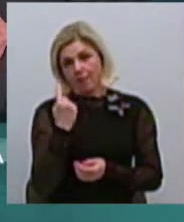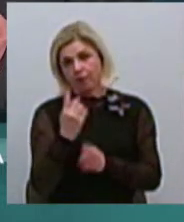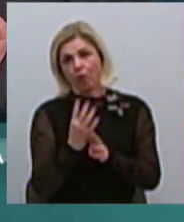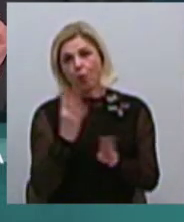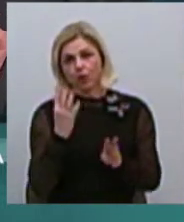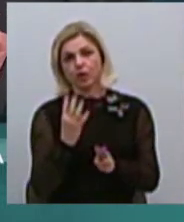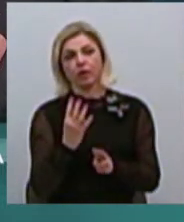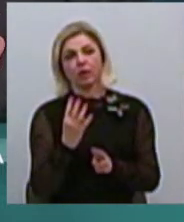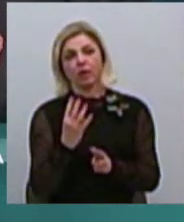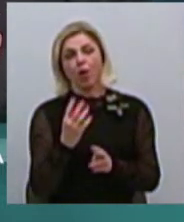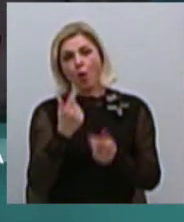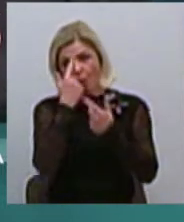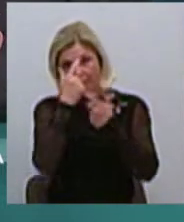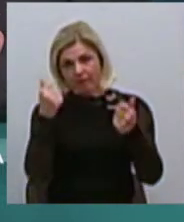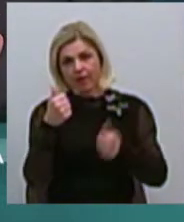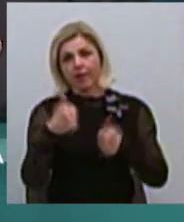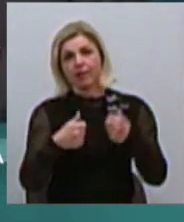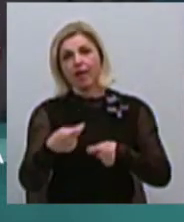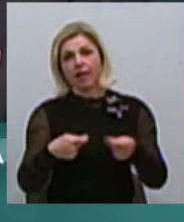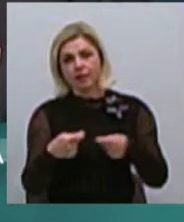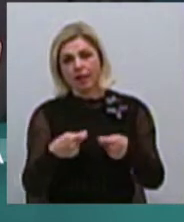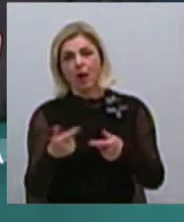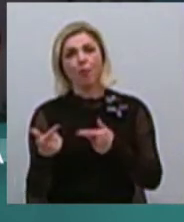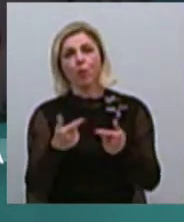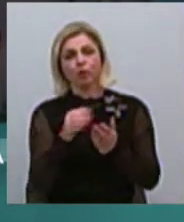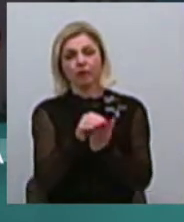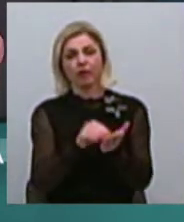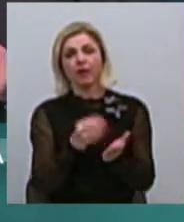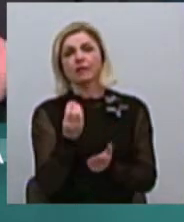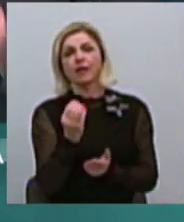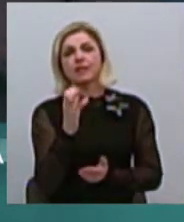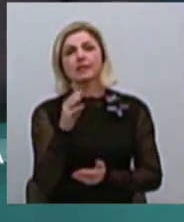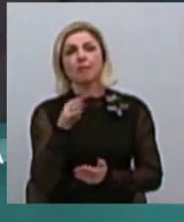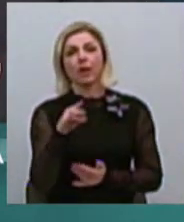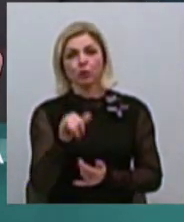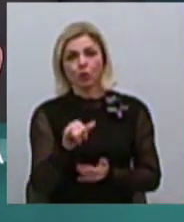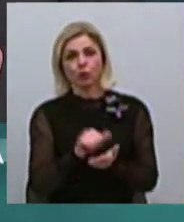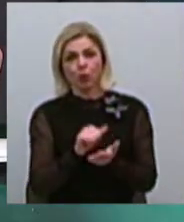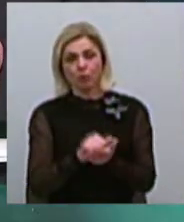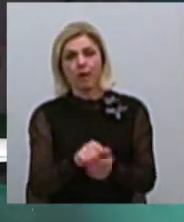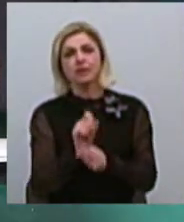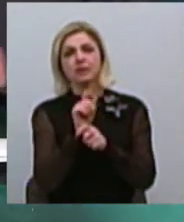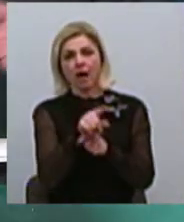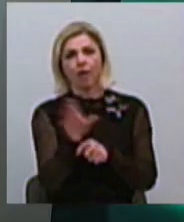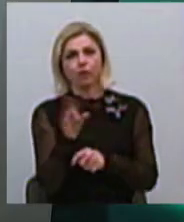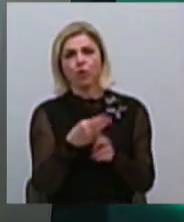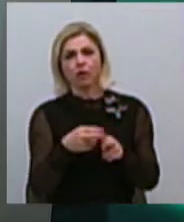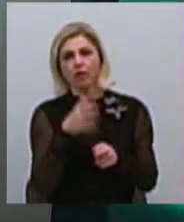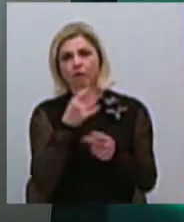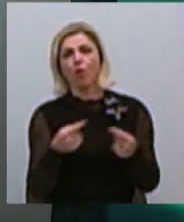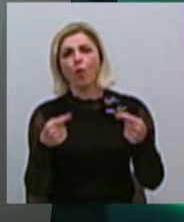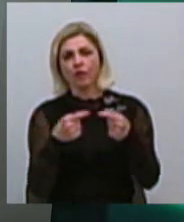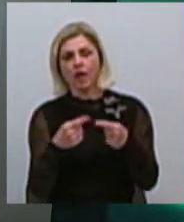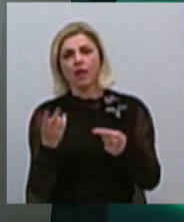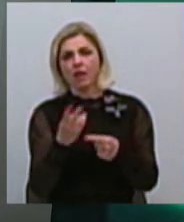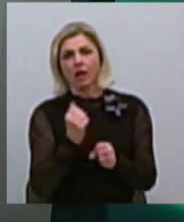чергу, объявити тендер, подготовити проектно-сметну документальну, заказати все це вовремя. І це треба робити в